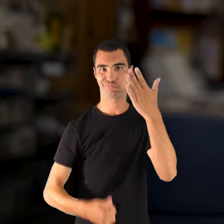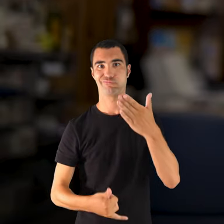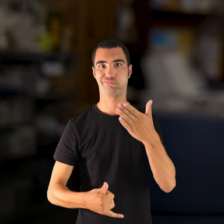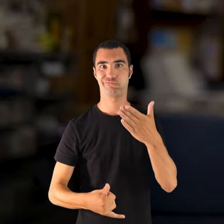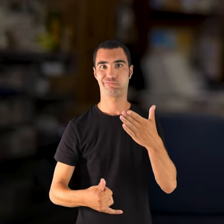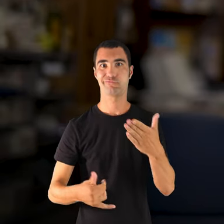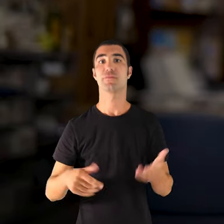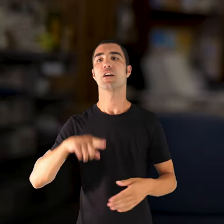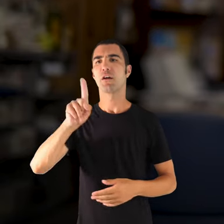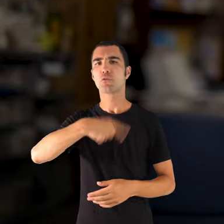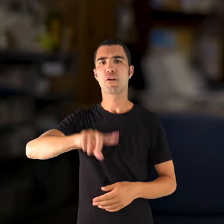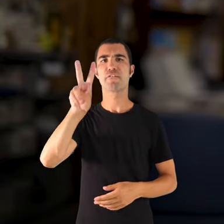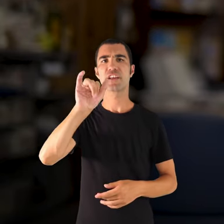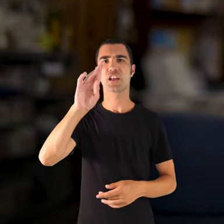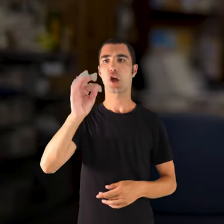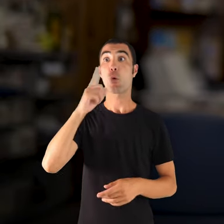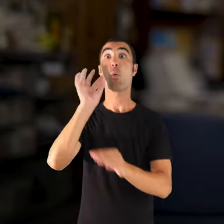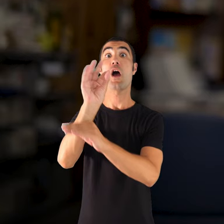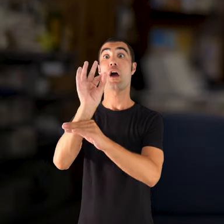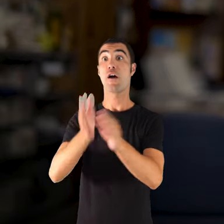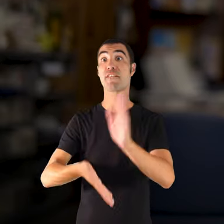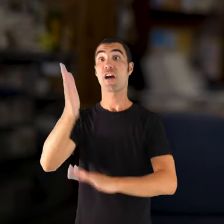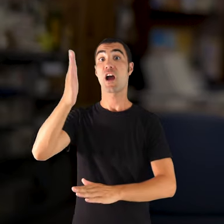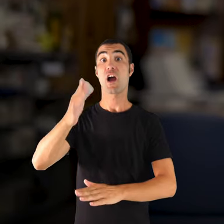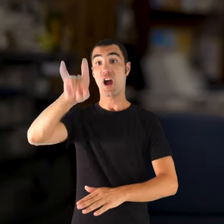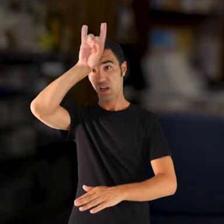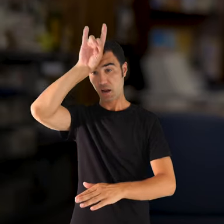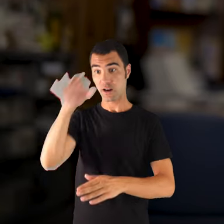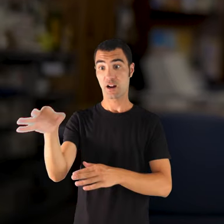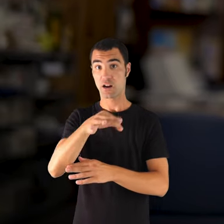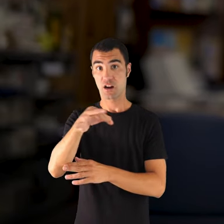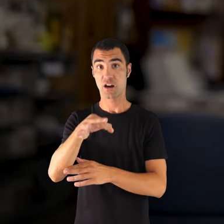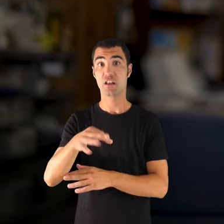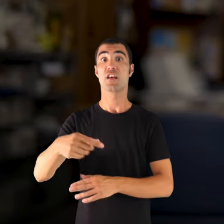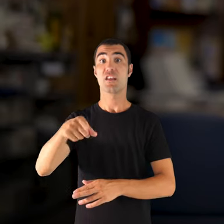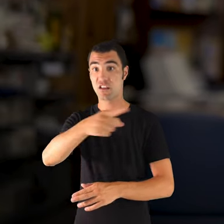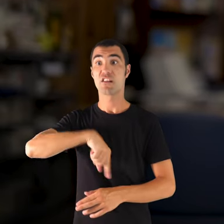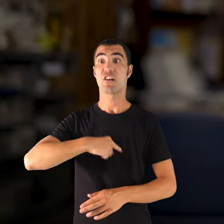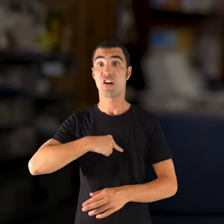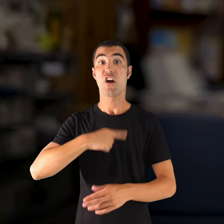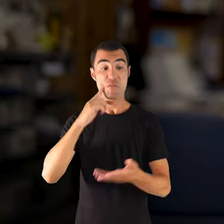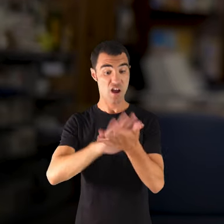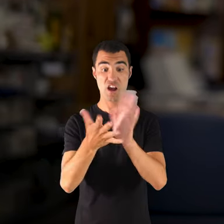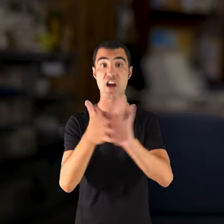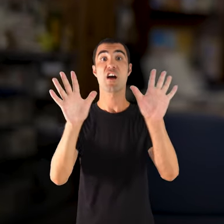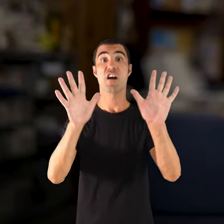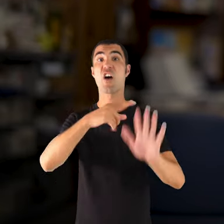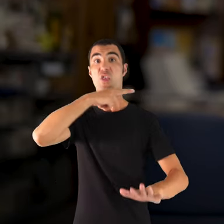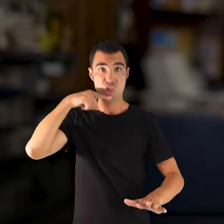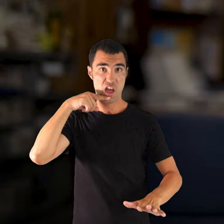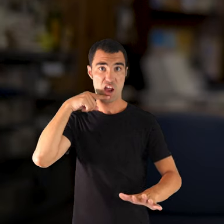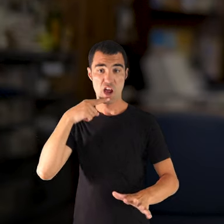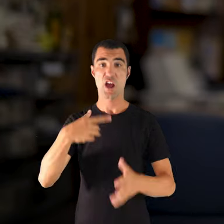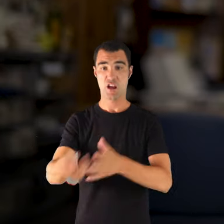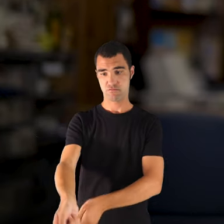Cabrera i passes per l'imperial. Digues que tens la llampuga, que em fa mal d'estirar la llampugera. Entens? I després n'hi havia una altra, que deia,